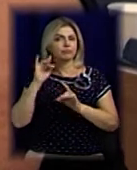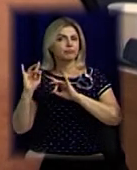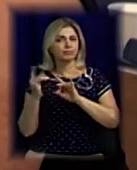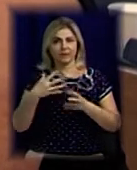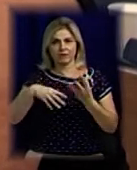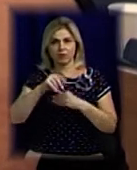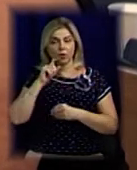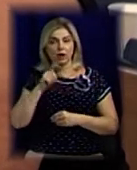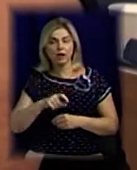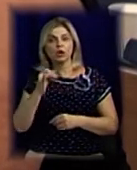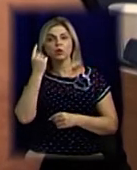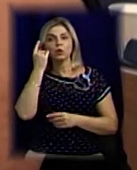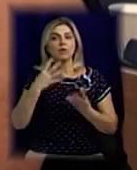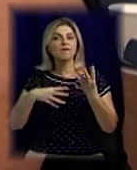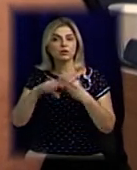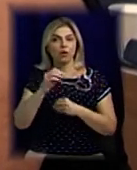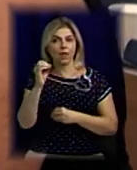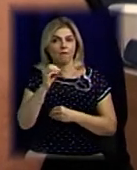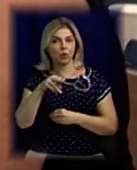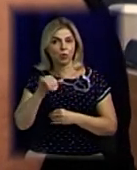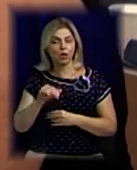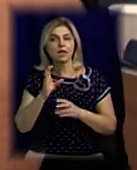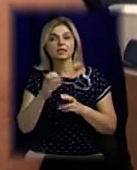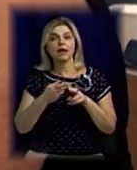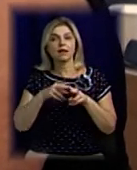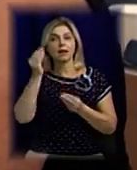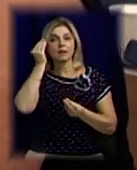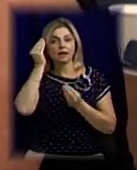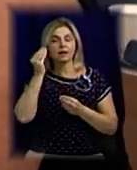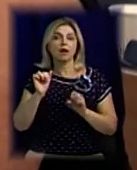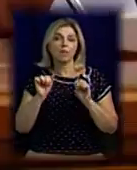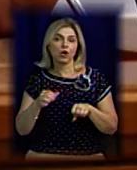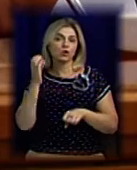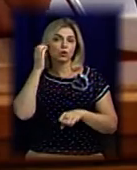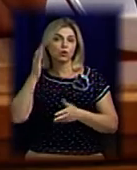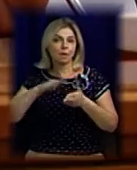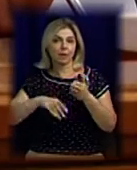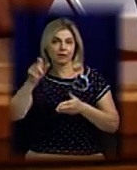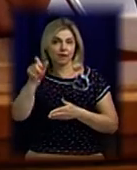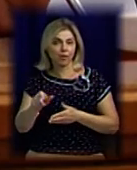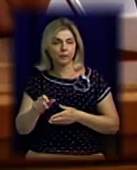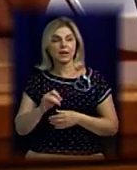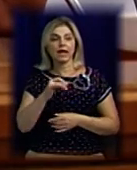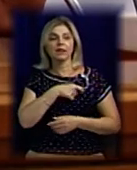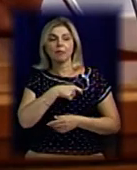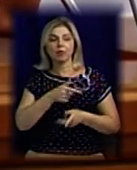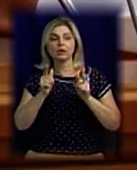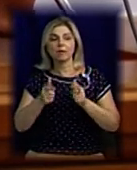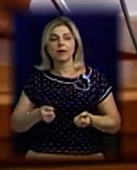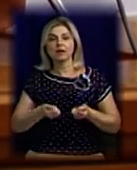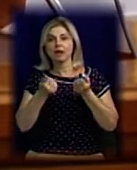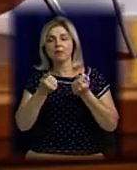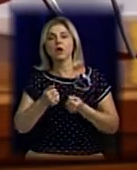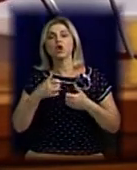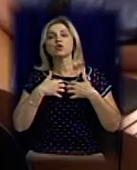Україну, я думаю, що і на всю Європу. З цієї точки зору ми могли б заслухати і без нього. Депутатку підтримали зоозахисники.